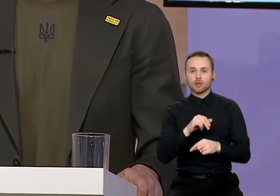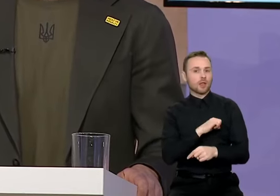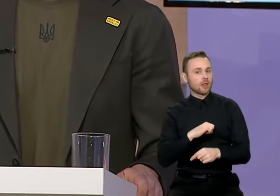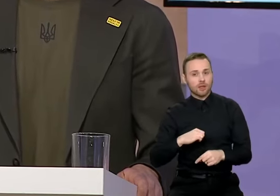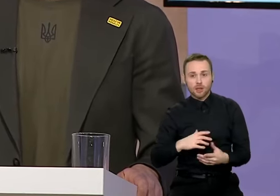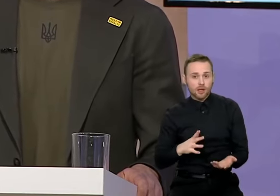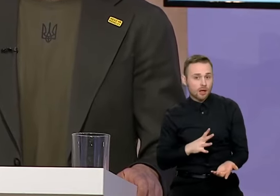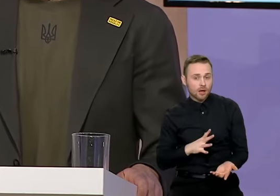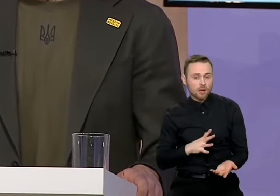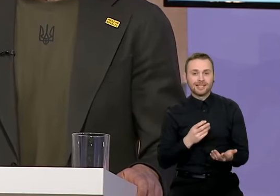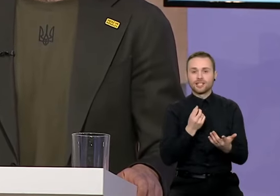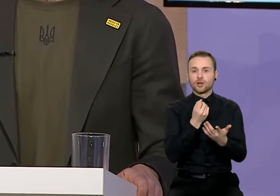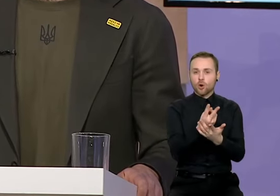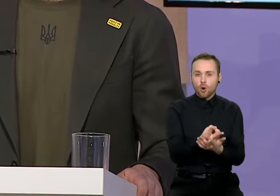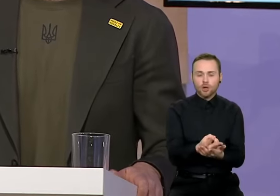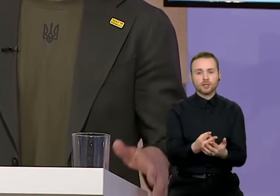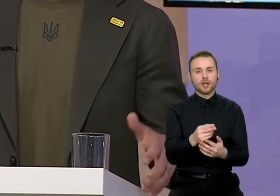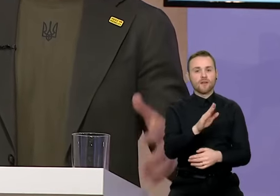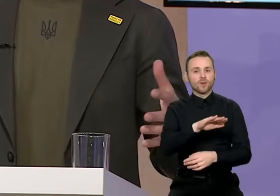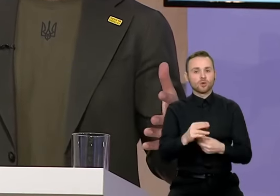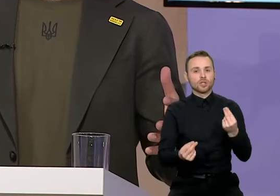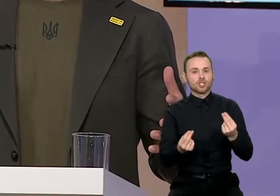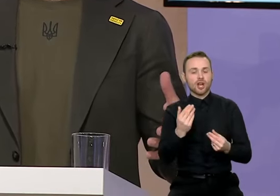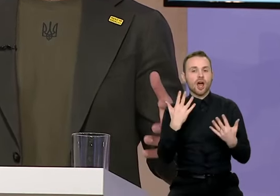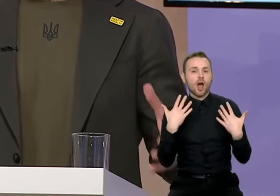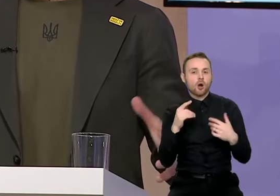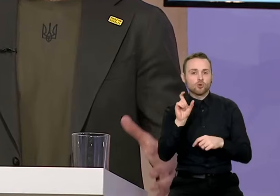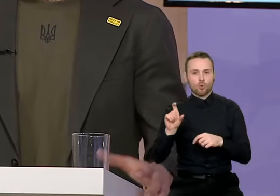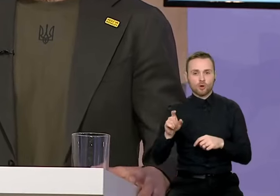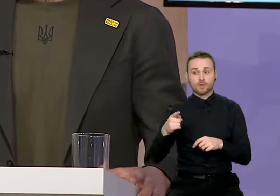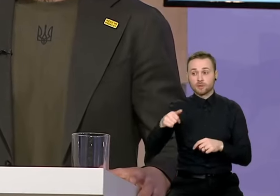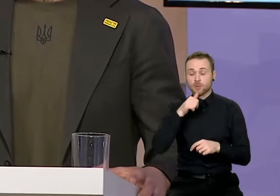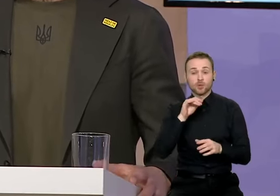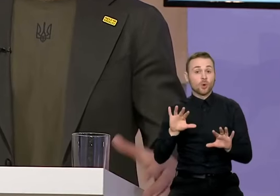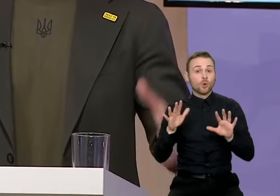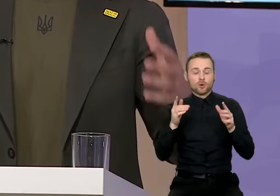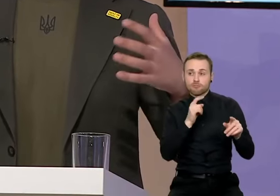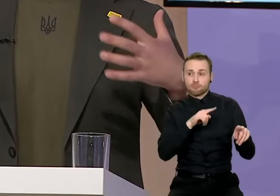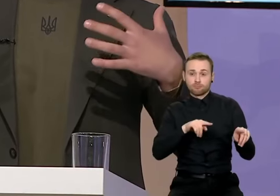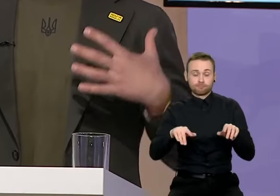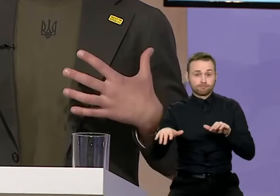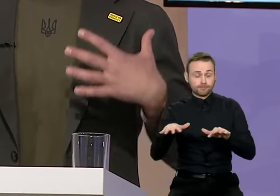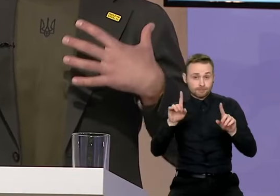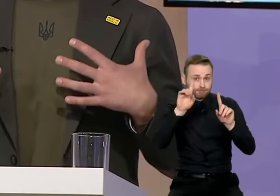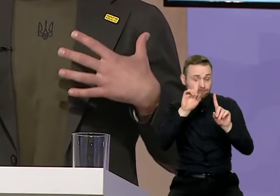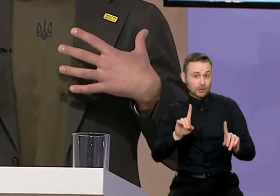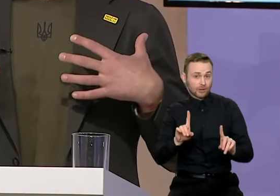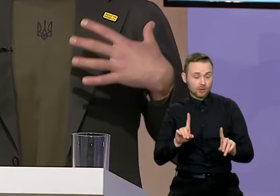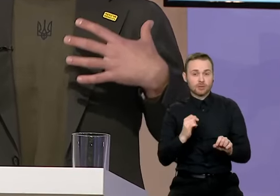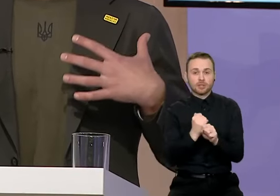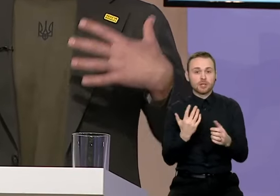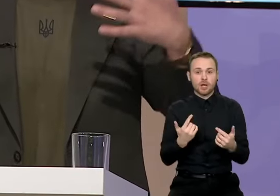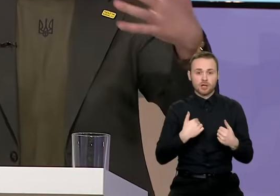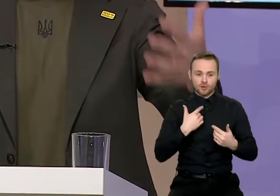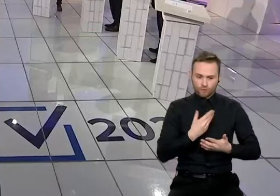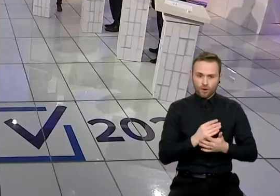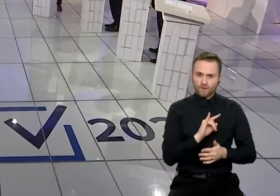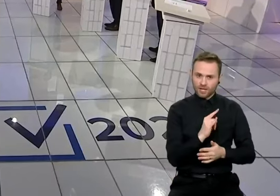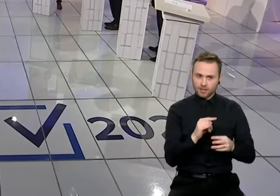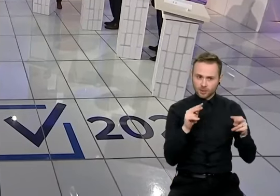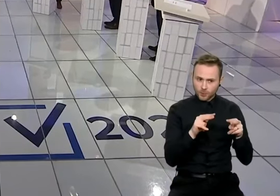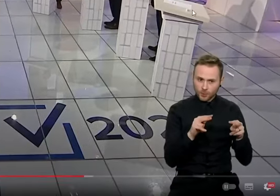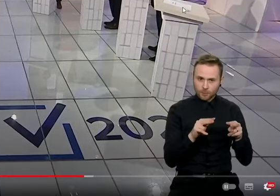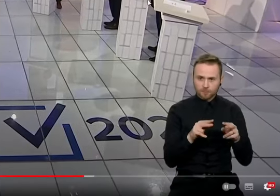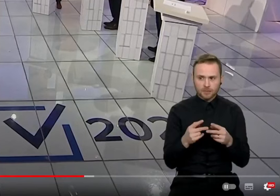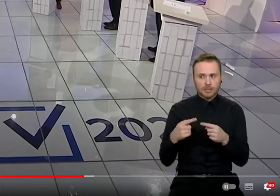lygoninių personalui, vaikų darželio auklėtams, nesios krytinimo metu atsidurs fundamentalioje situacijoje. Ar aš turėjai rūpinti savo vaikais, ar turiu rūpinti